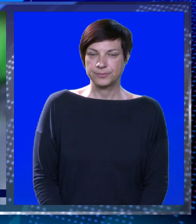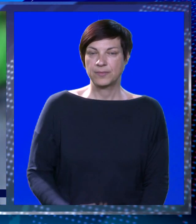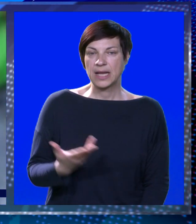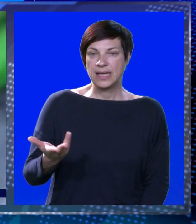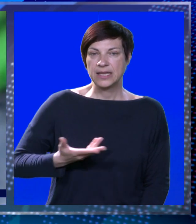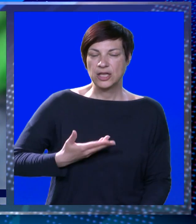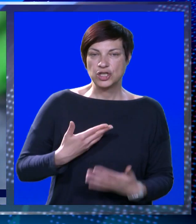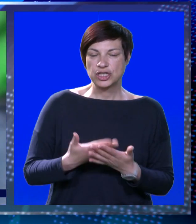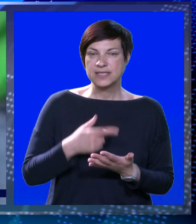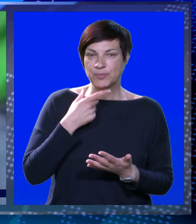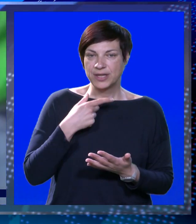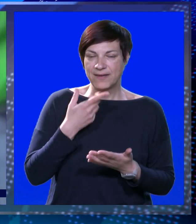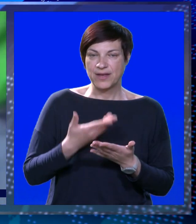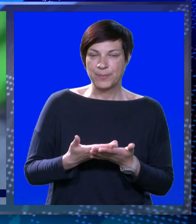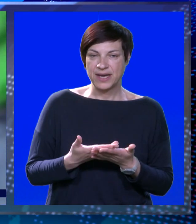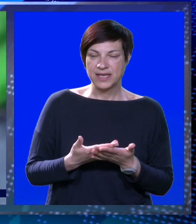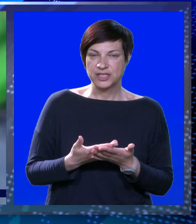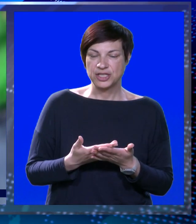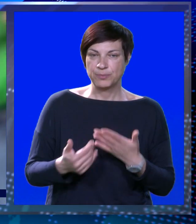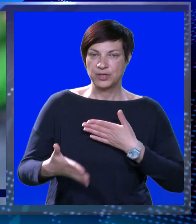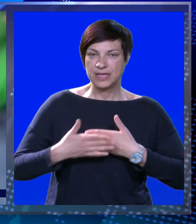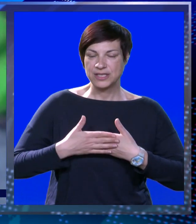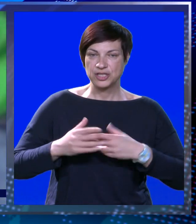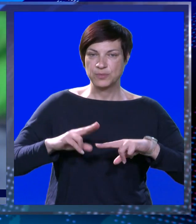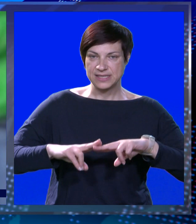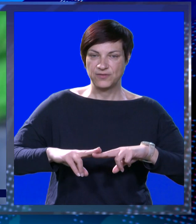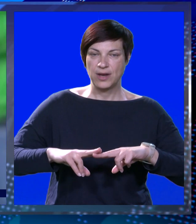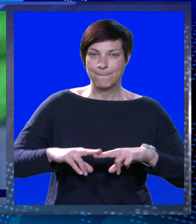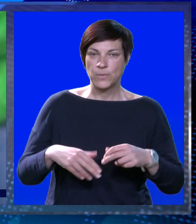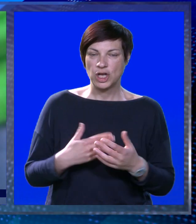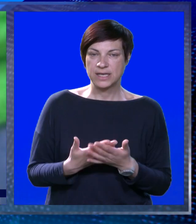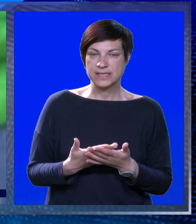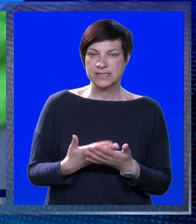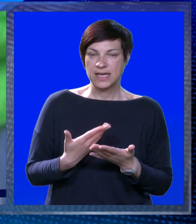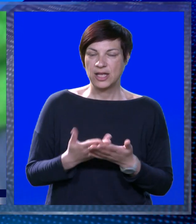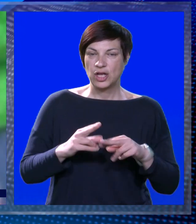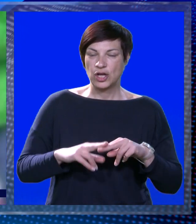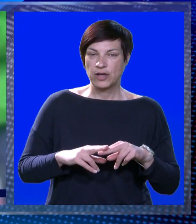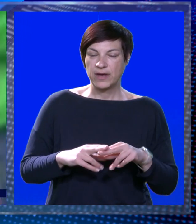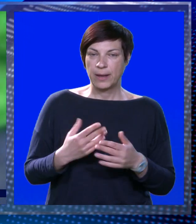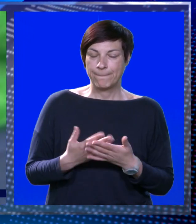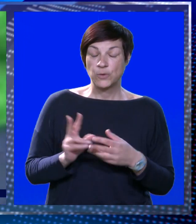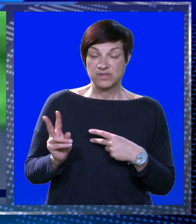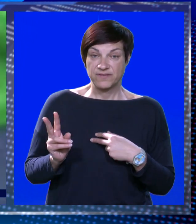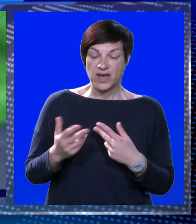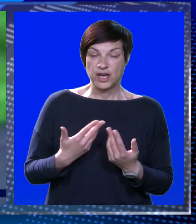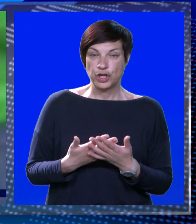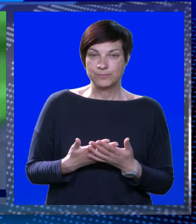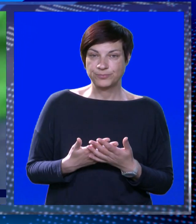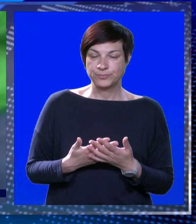Došli smo da vam rećemo da ćemo zatvoriti bolnice. Ovaj put stvarno